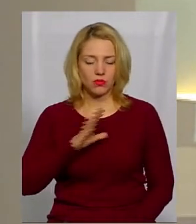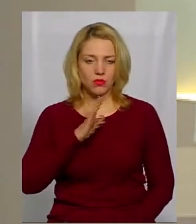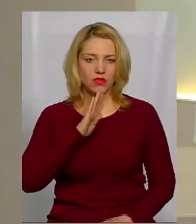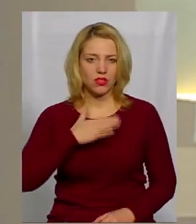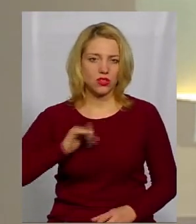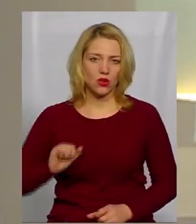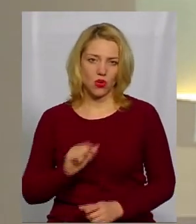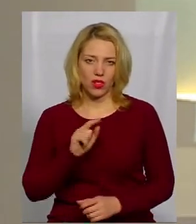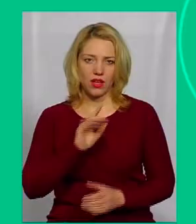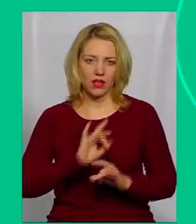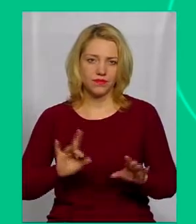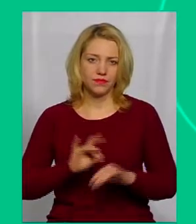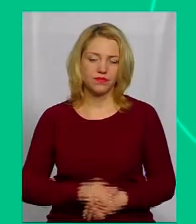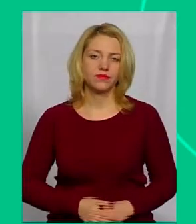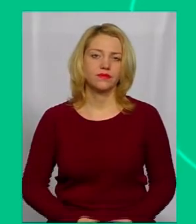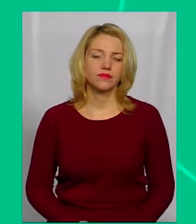Тетяна Ворожцова.